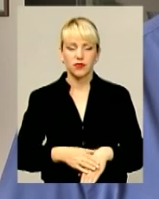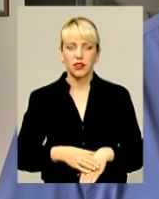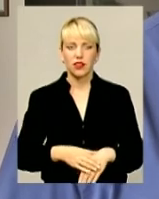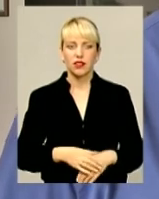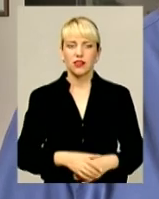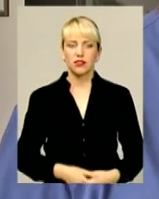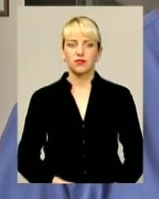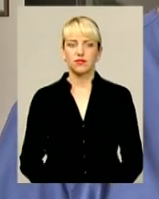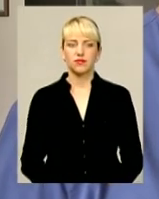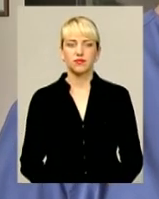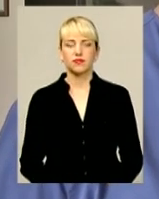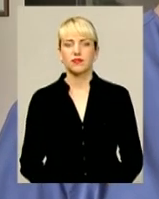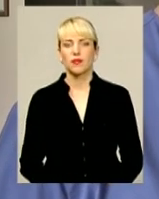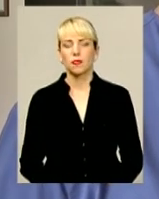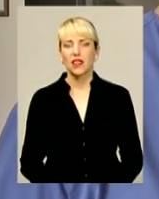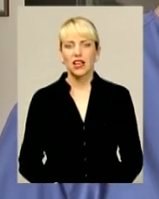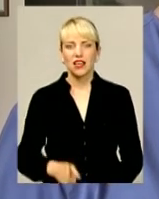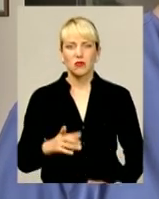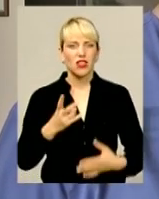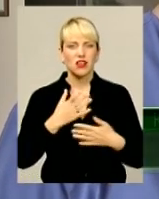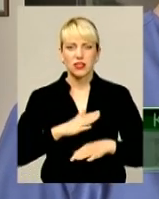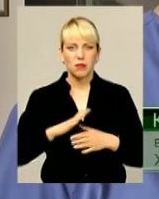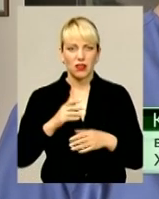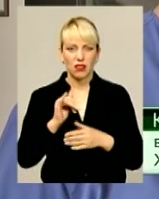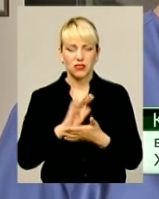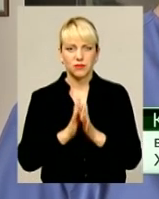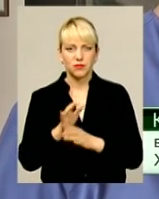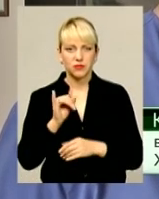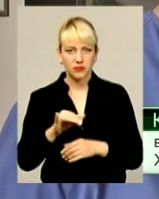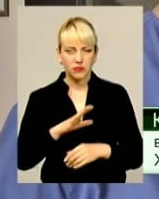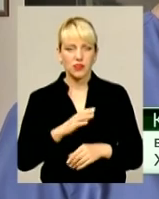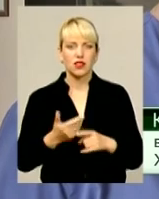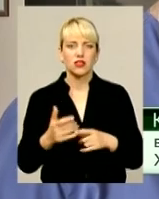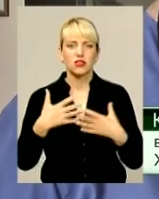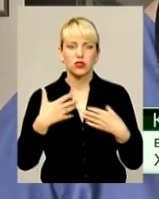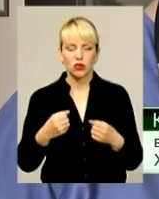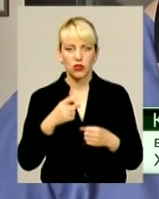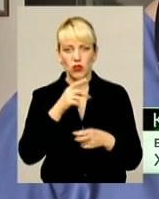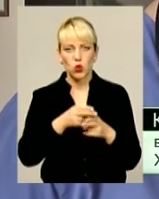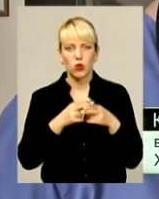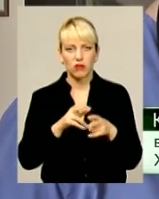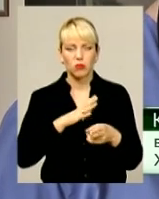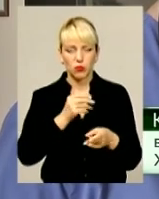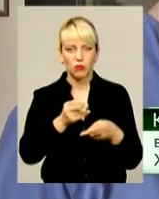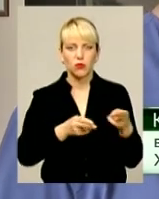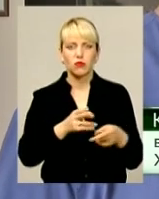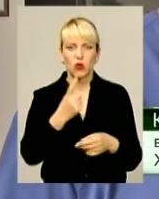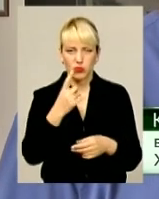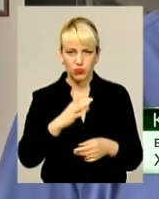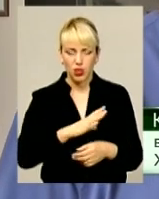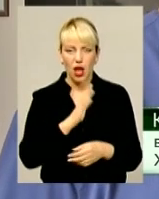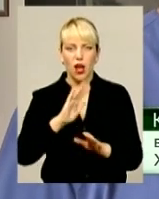Прогностично крайній був неспрятливий пацієнт. Його намагалися стабілізувати в Доноєвецькій ЦРЛ, провели там одну операцію провинно-хірургічну обробку.